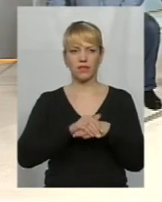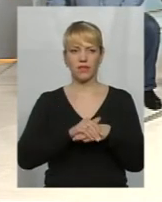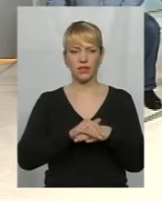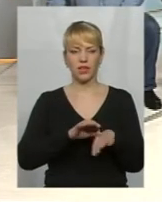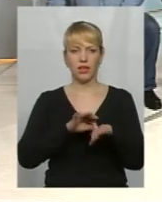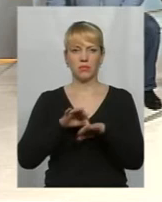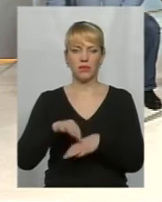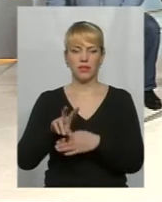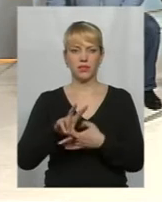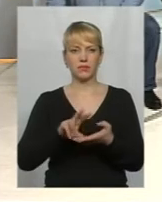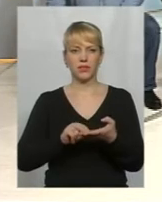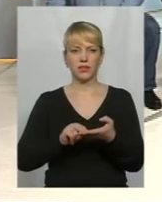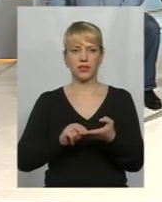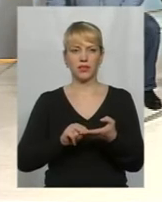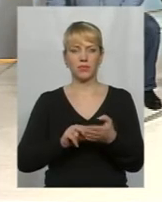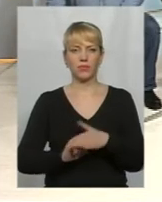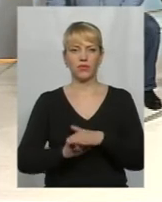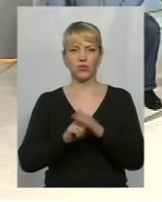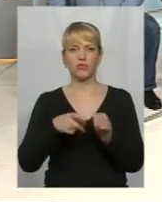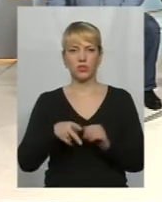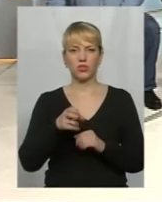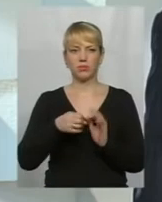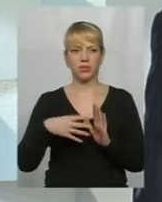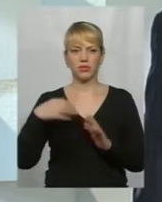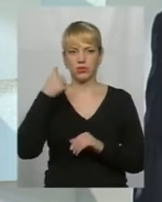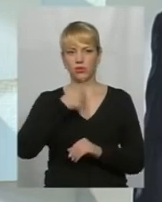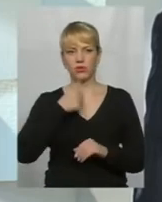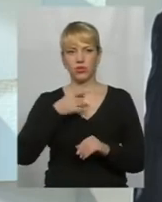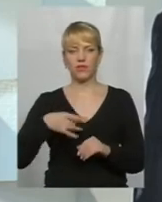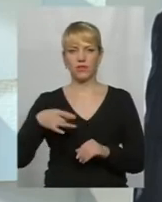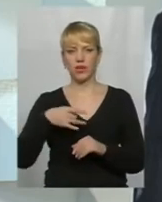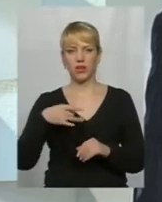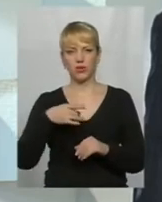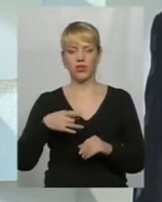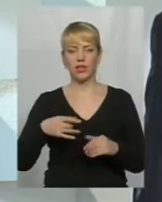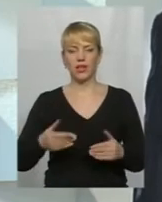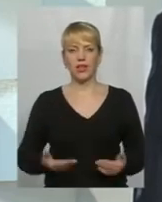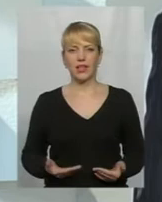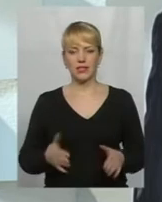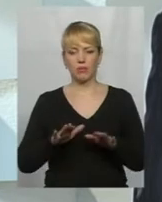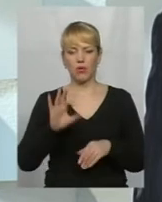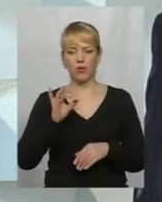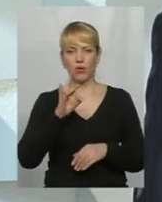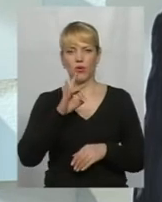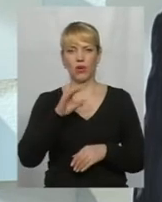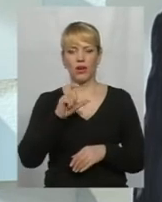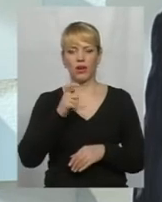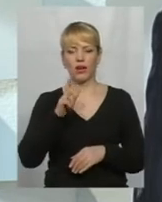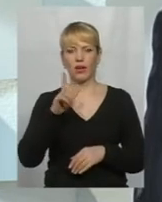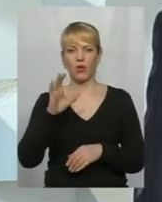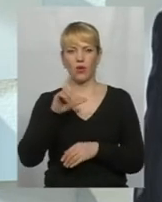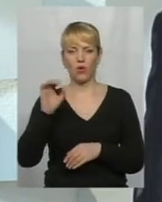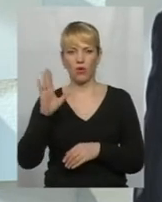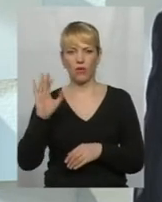приклад. Весною 2015 року в районі населеного пункта Оріхово в Луганській області проходить